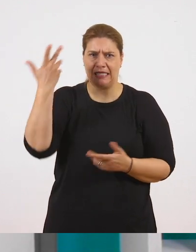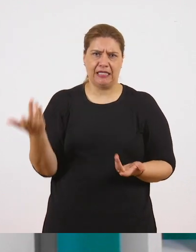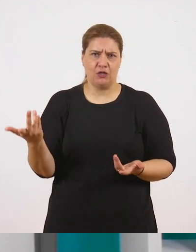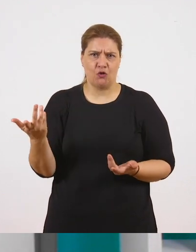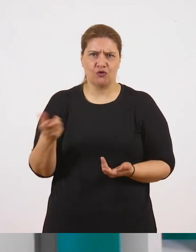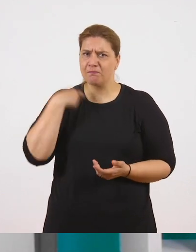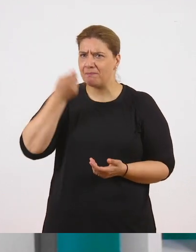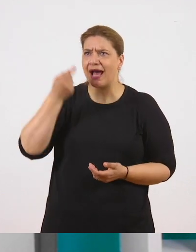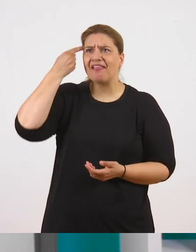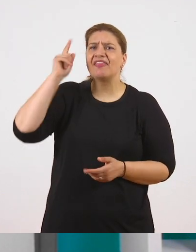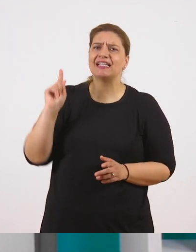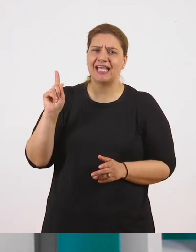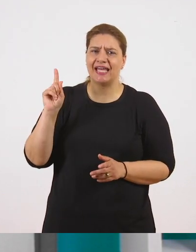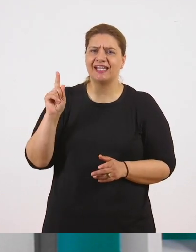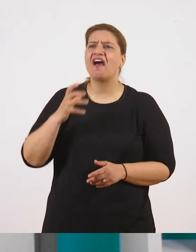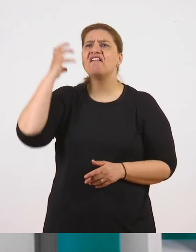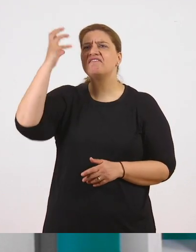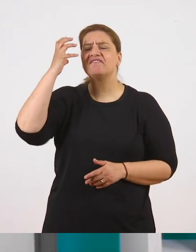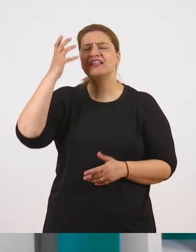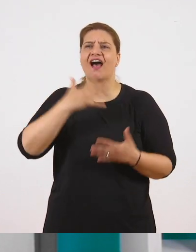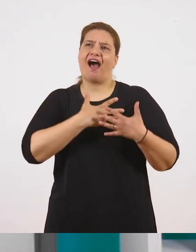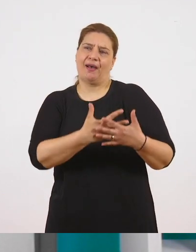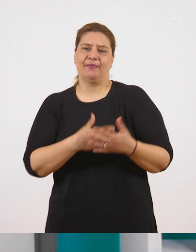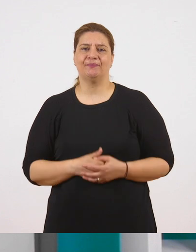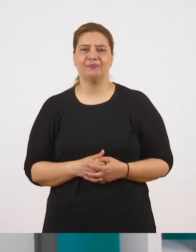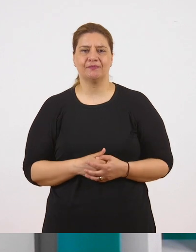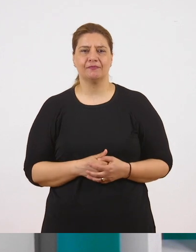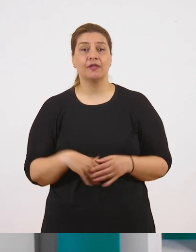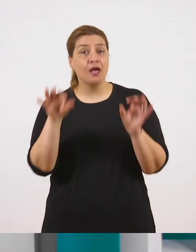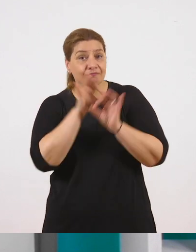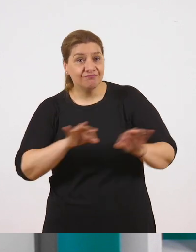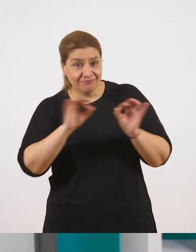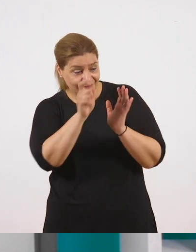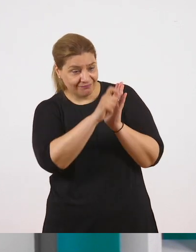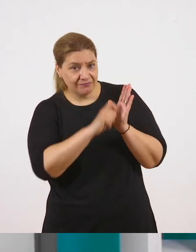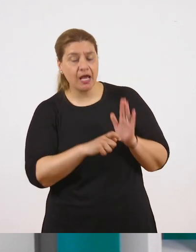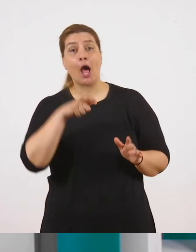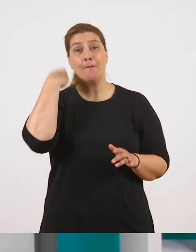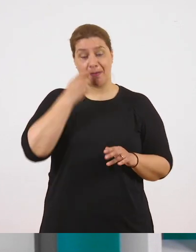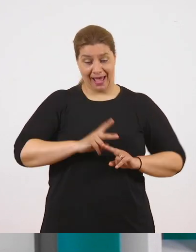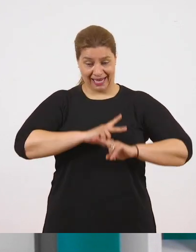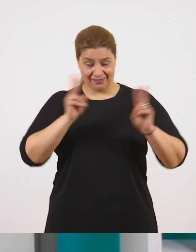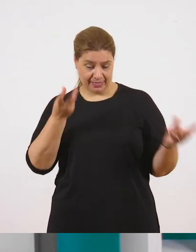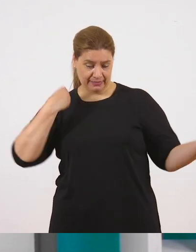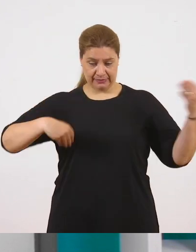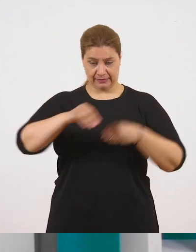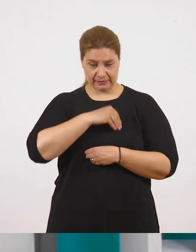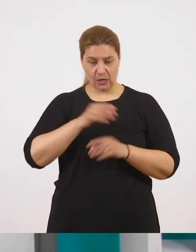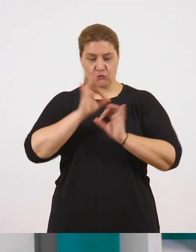παρουσιάζει τη μητέρα που βάζει το μαντήλι της, ετοιμάζεται να πάει στην εκκλησία. Είναι καθαρή σαν αστέρι,